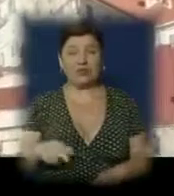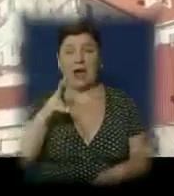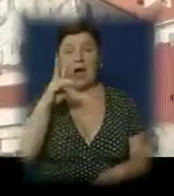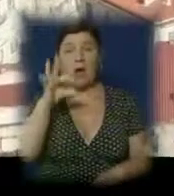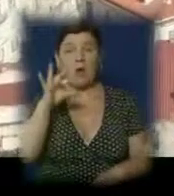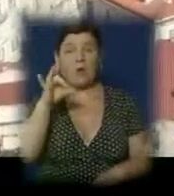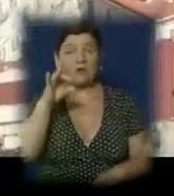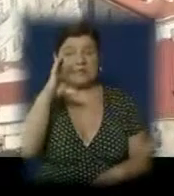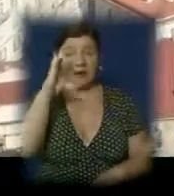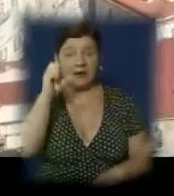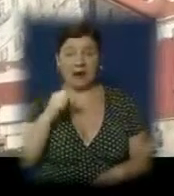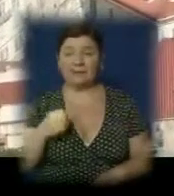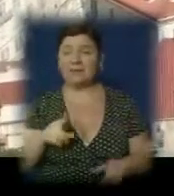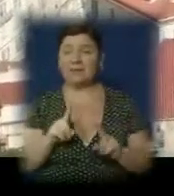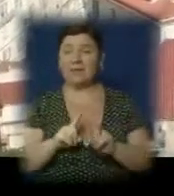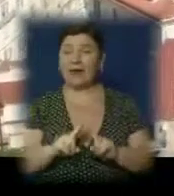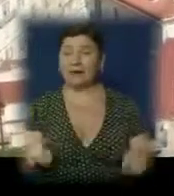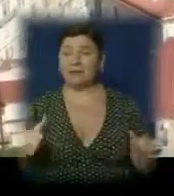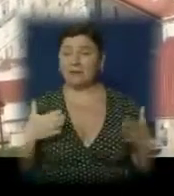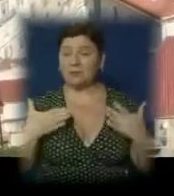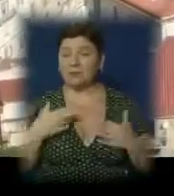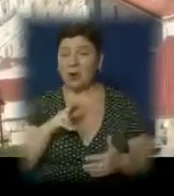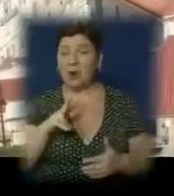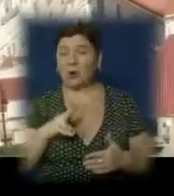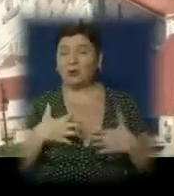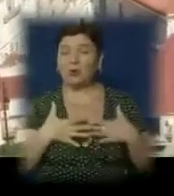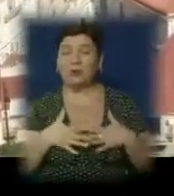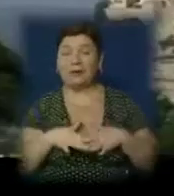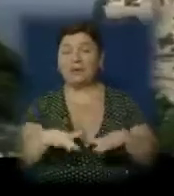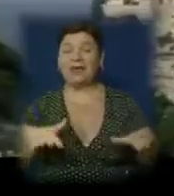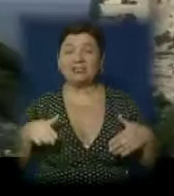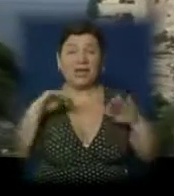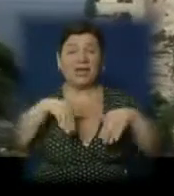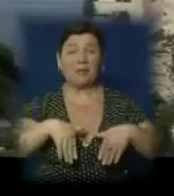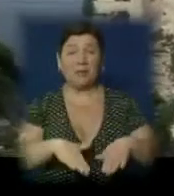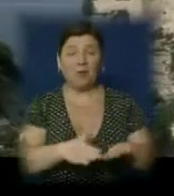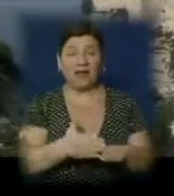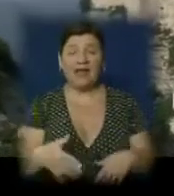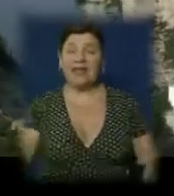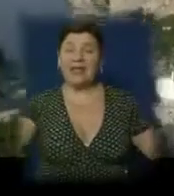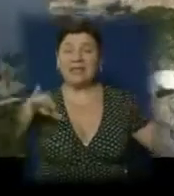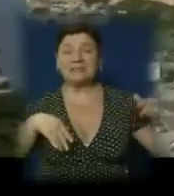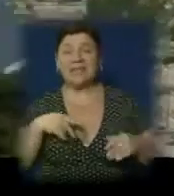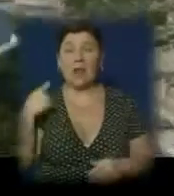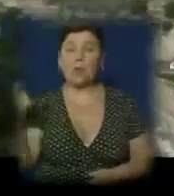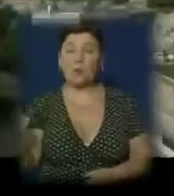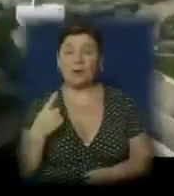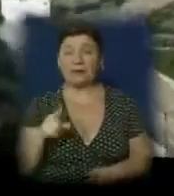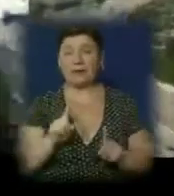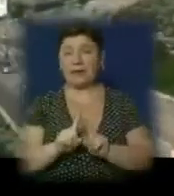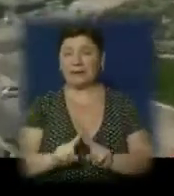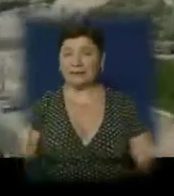Ідеальне місце відпочинку і для тих, хто любить пляжі та море, і для прихильників гірських прогулянок та екстриму.